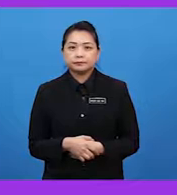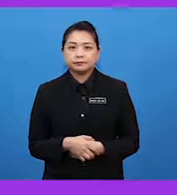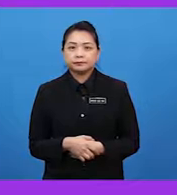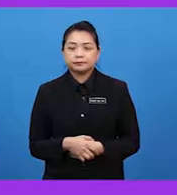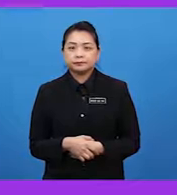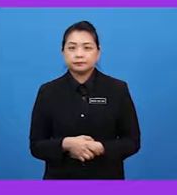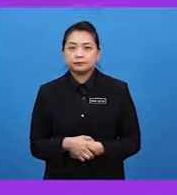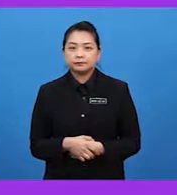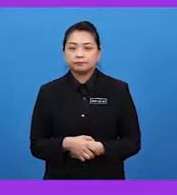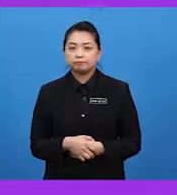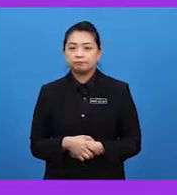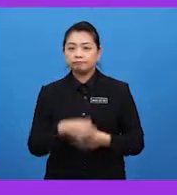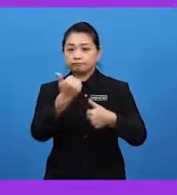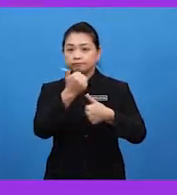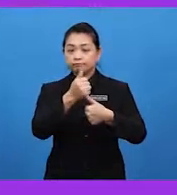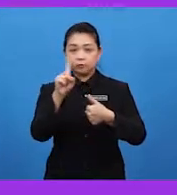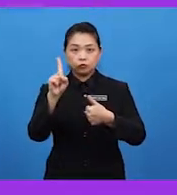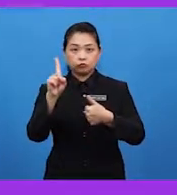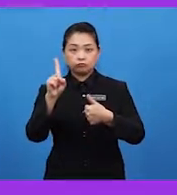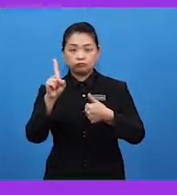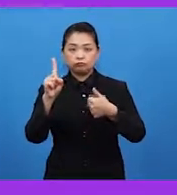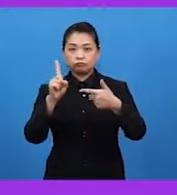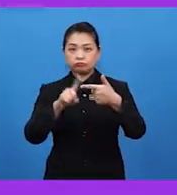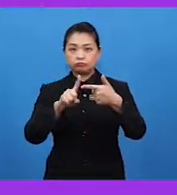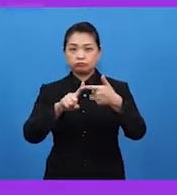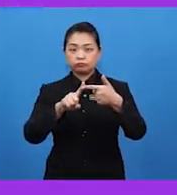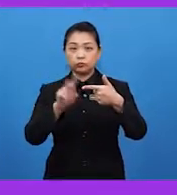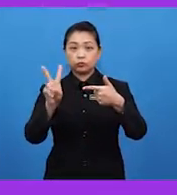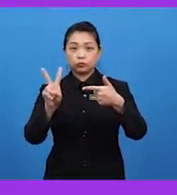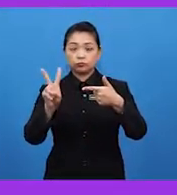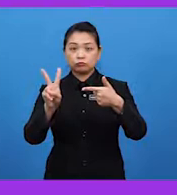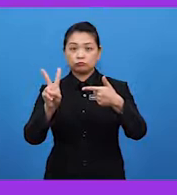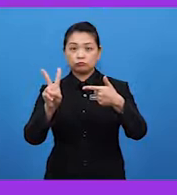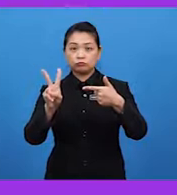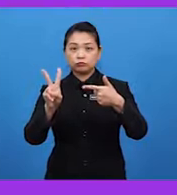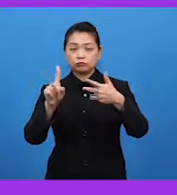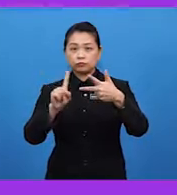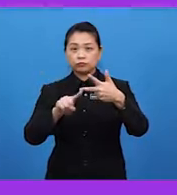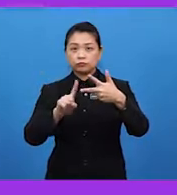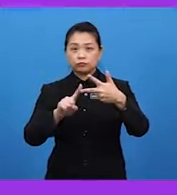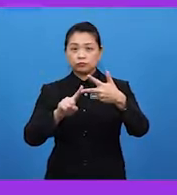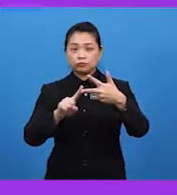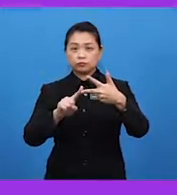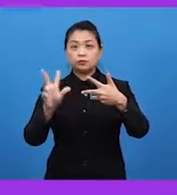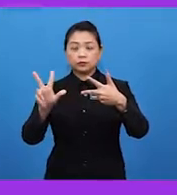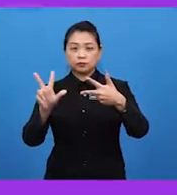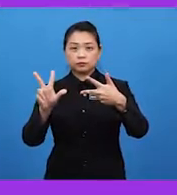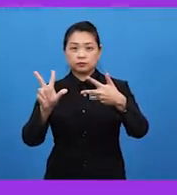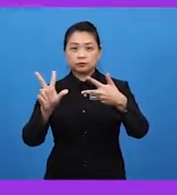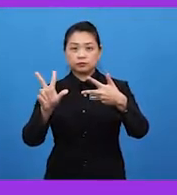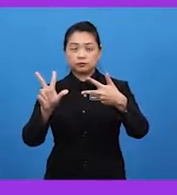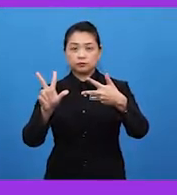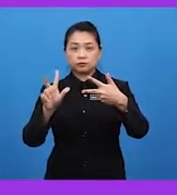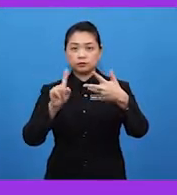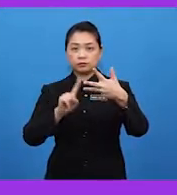A, 1 B, 2 C, 3